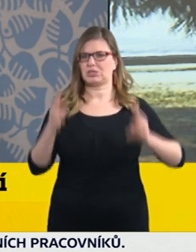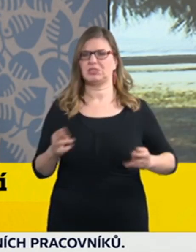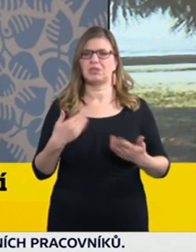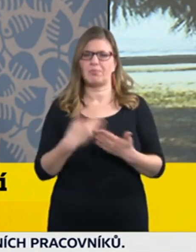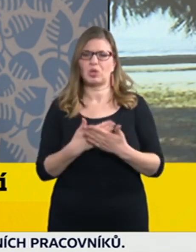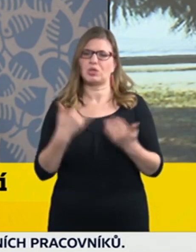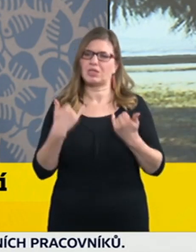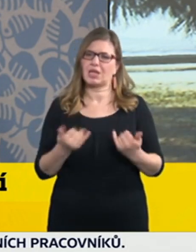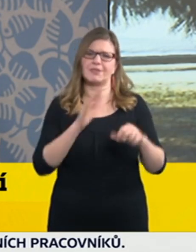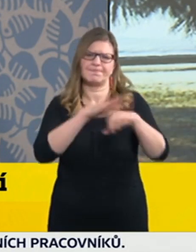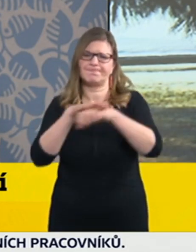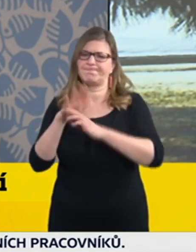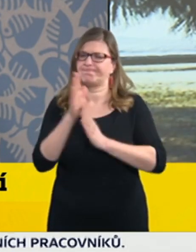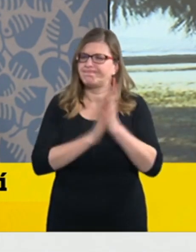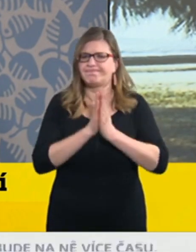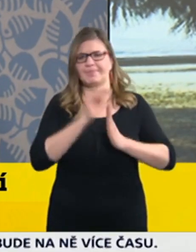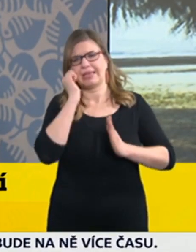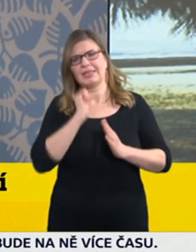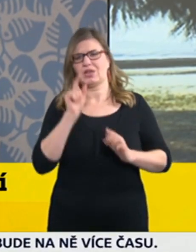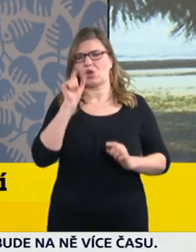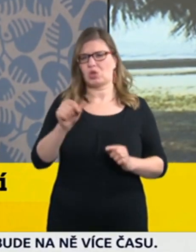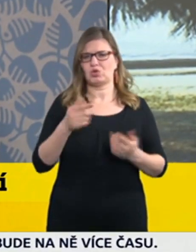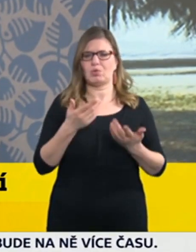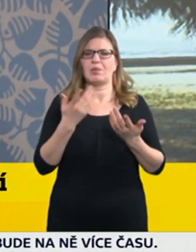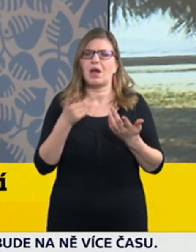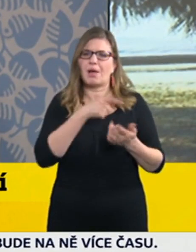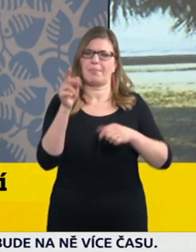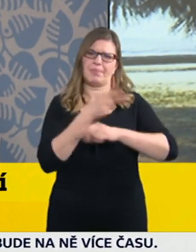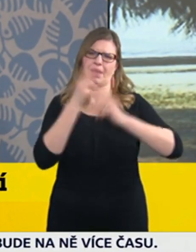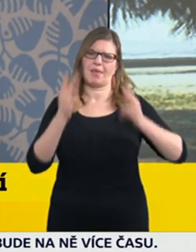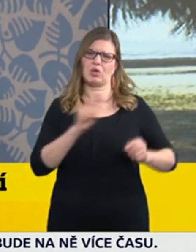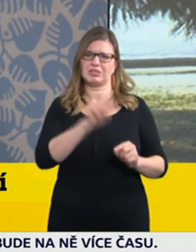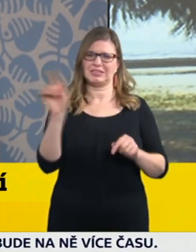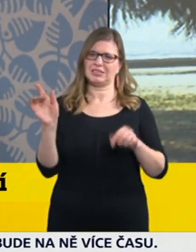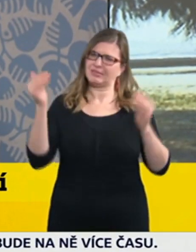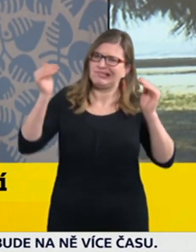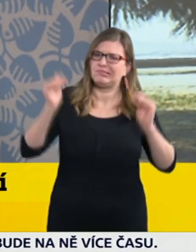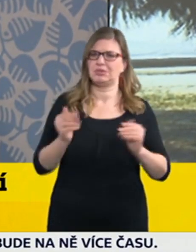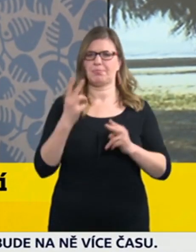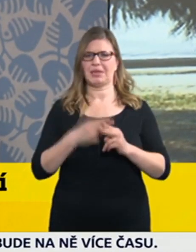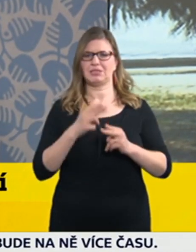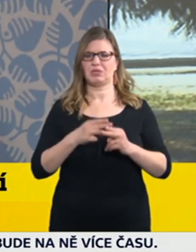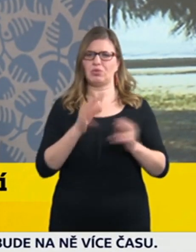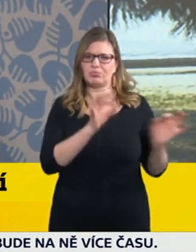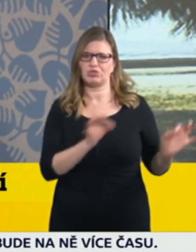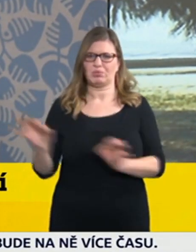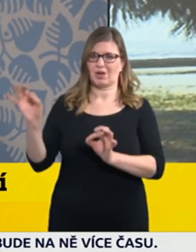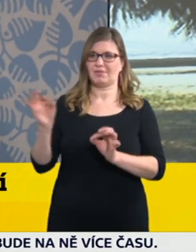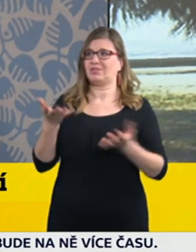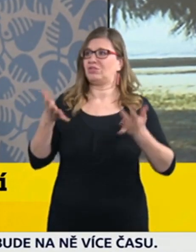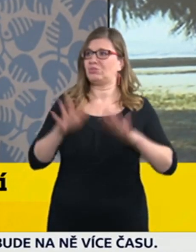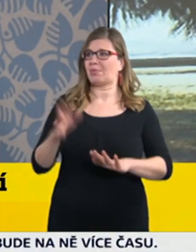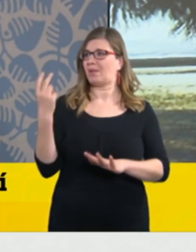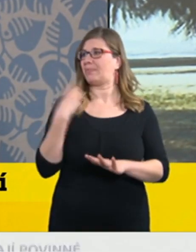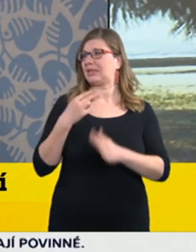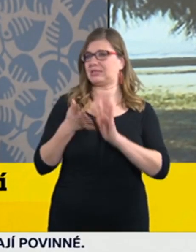uvolnit co nejdříve České nemocnice, aby byly na tuto změnu připraveni. Konkrétní čísla vám